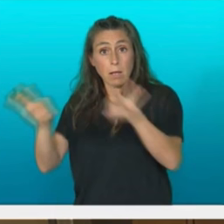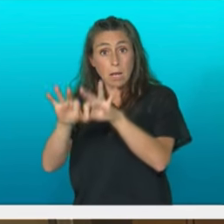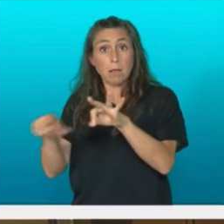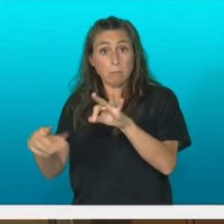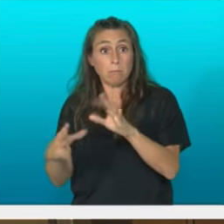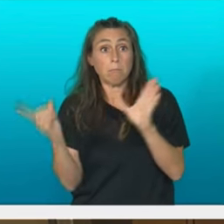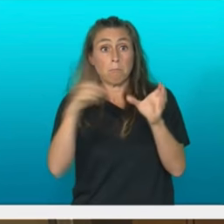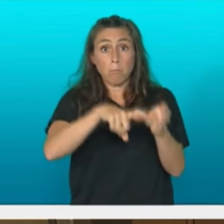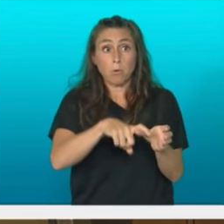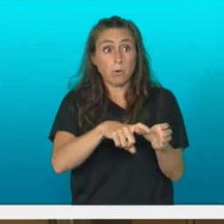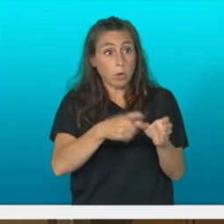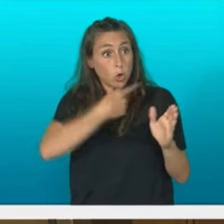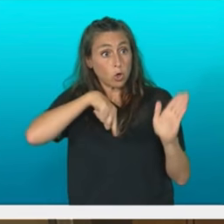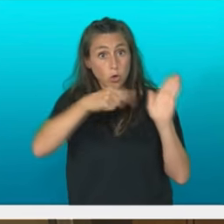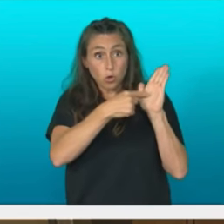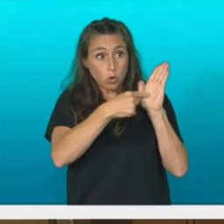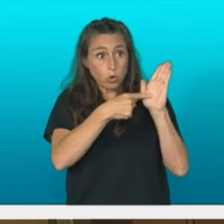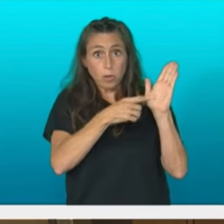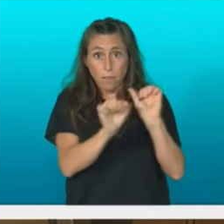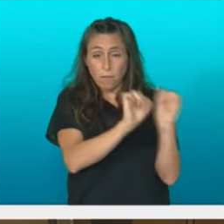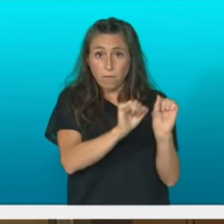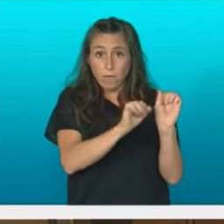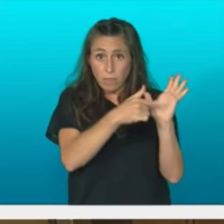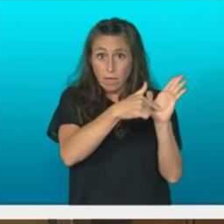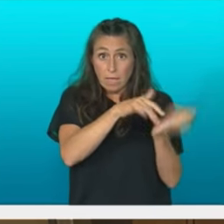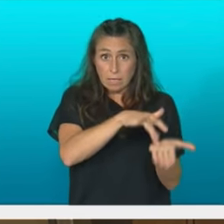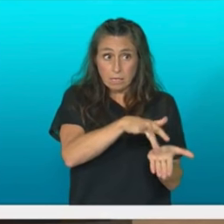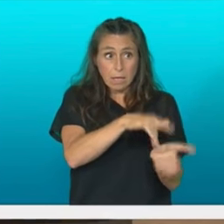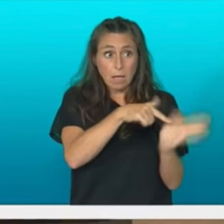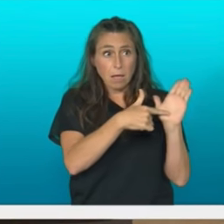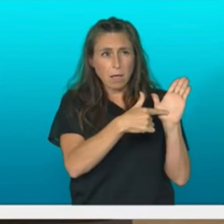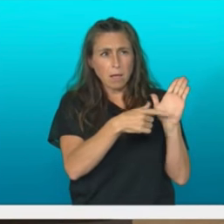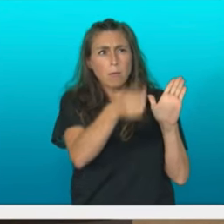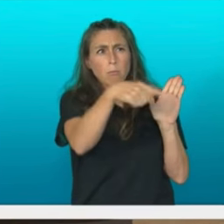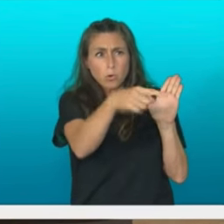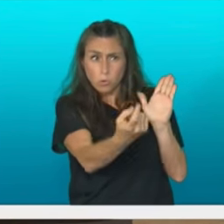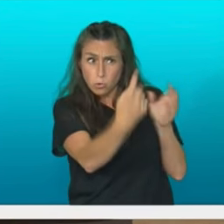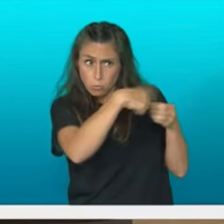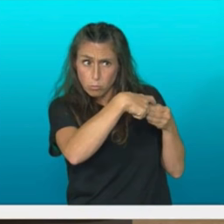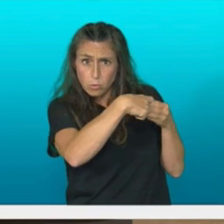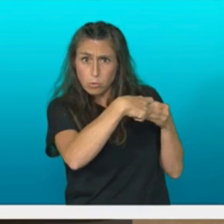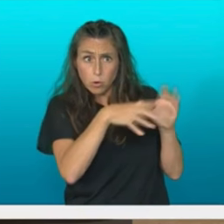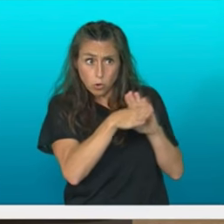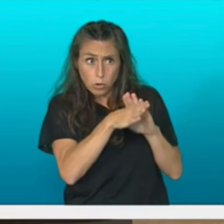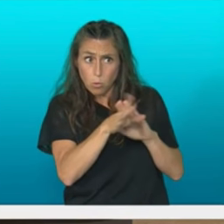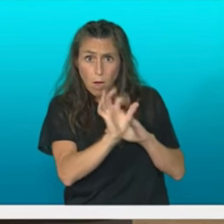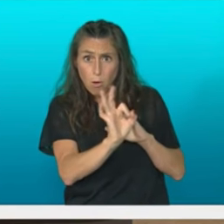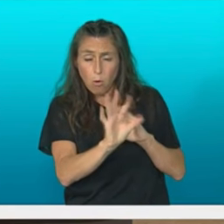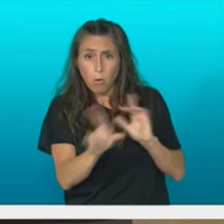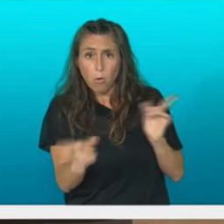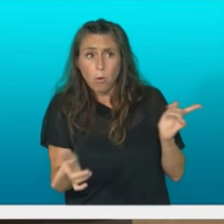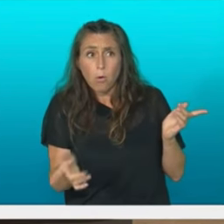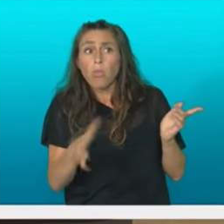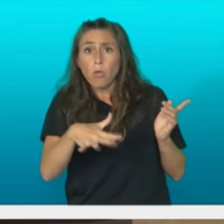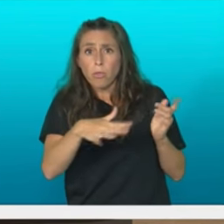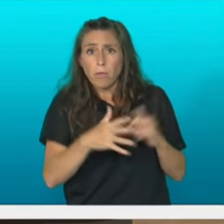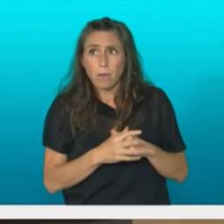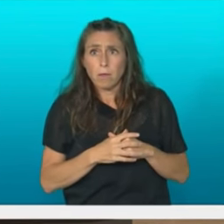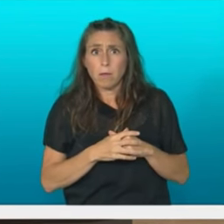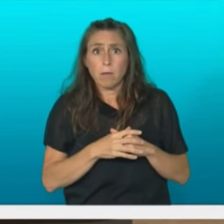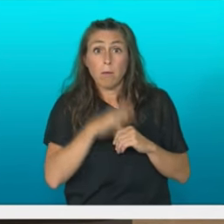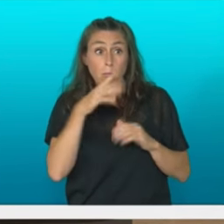hemen gaude Urkulu jauna eta nik galetzen dudanada zuek non zaudeten gehiengo honen aurrean